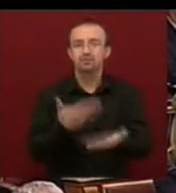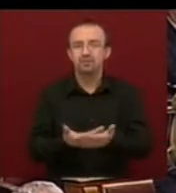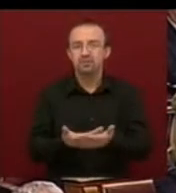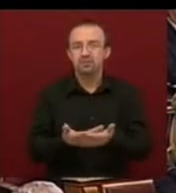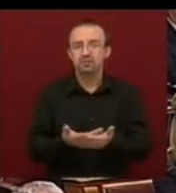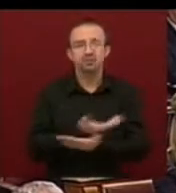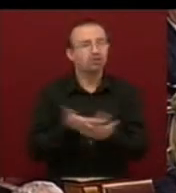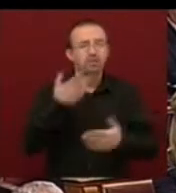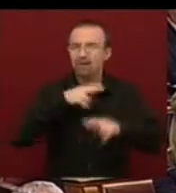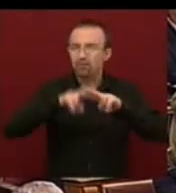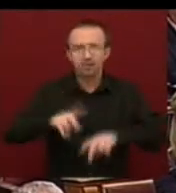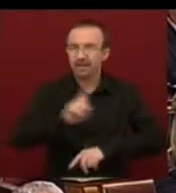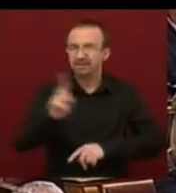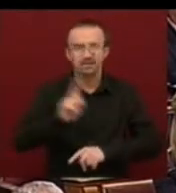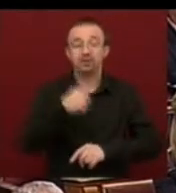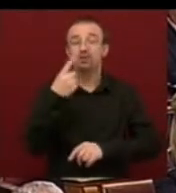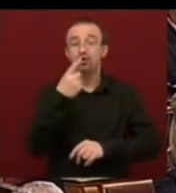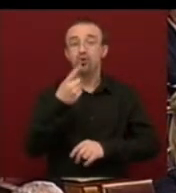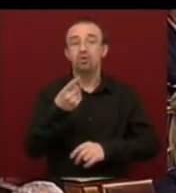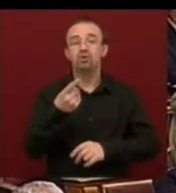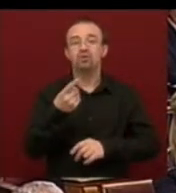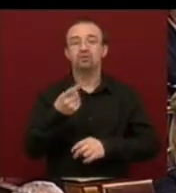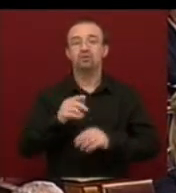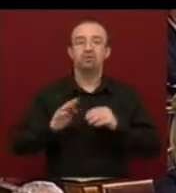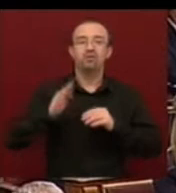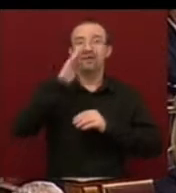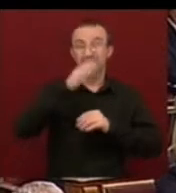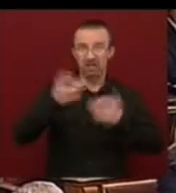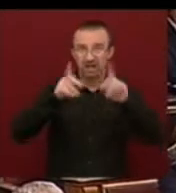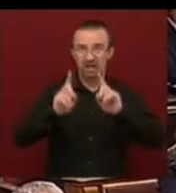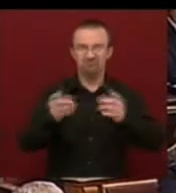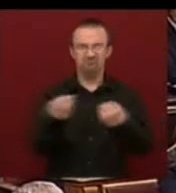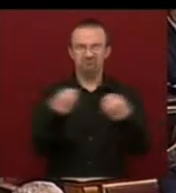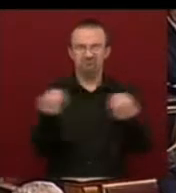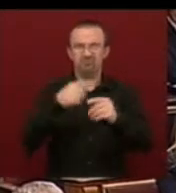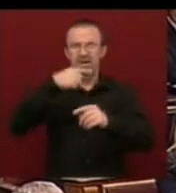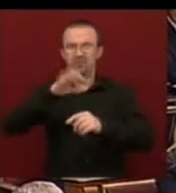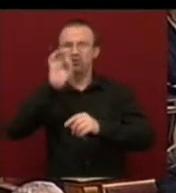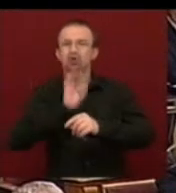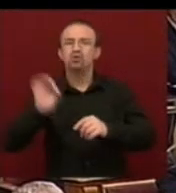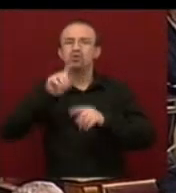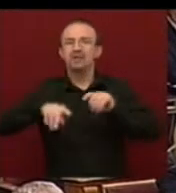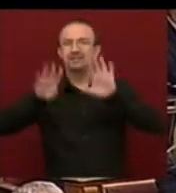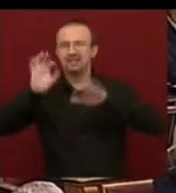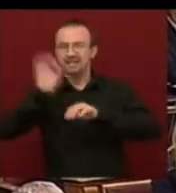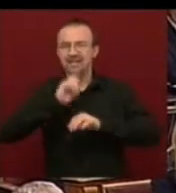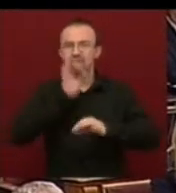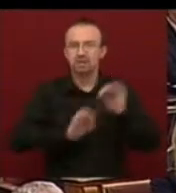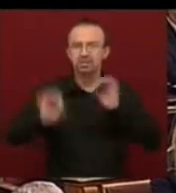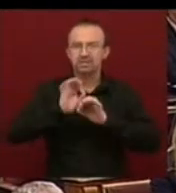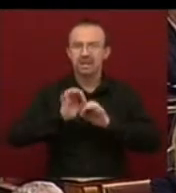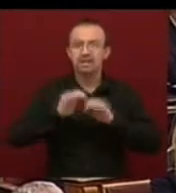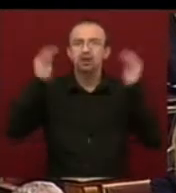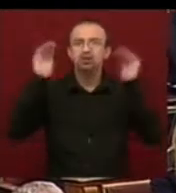ott semmi rendben, mert önök helyreálltattak a növekedést? Tényleg? Akkor miért lett volna a mínusz 0,9 százalék Magyarország